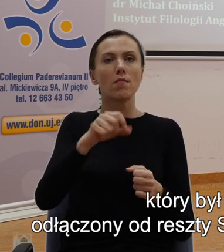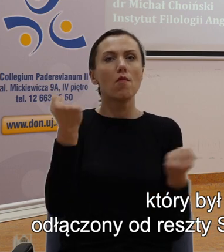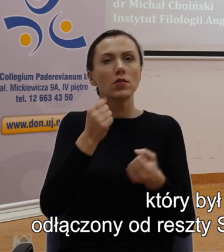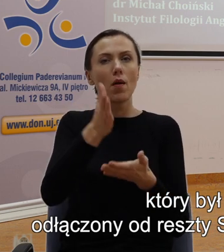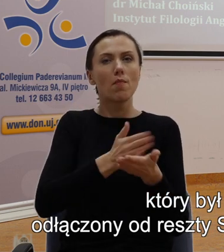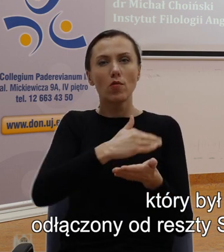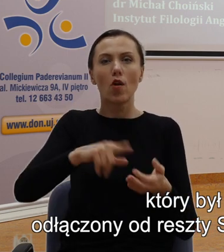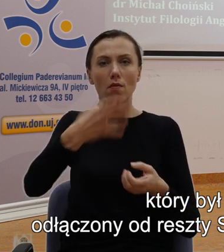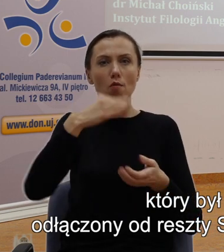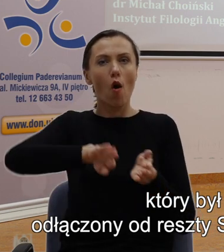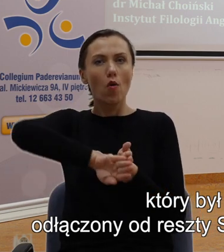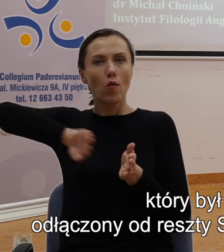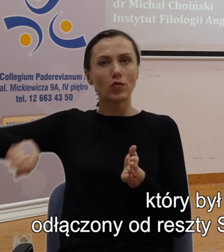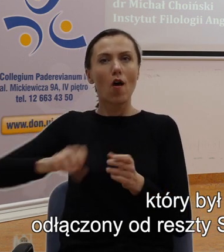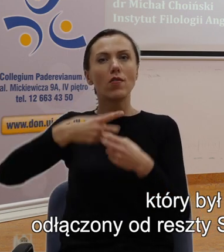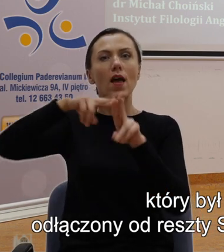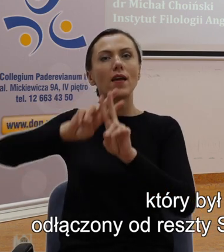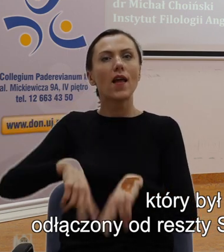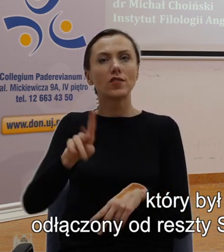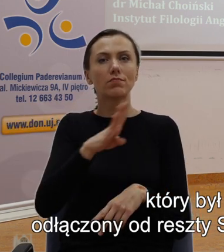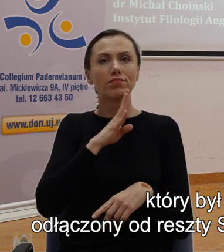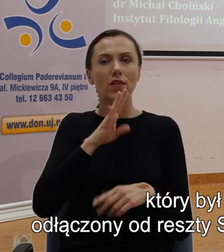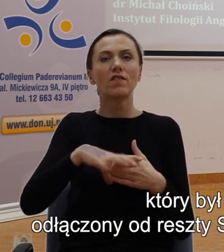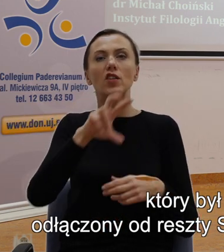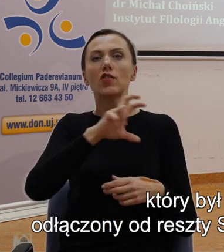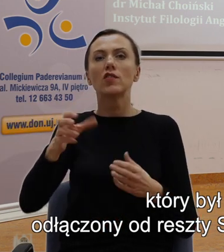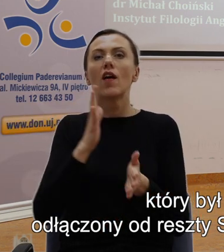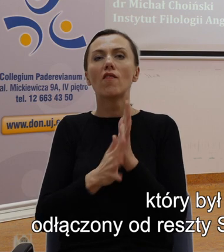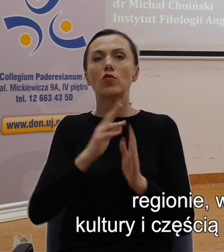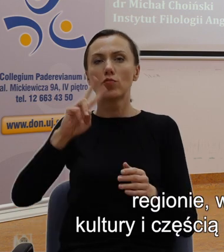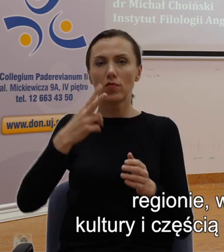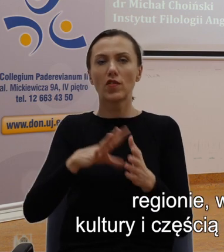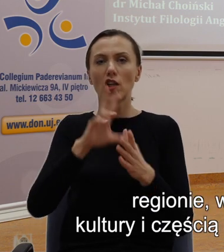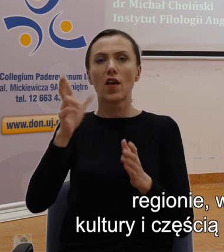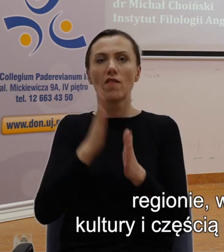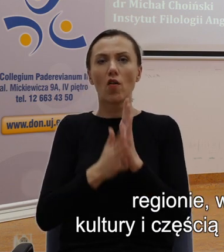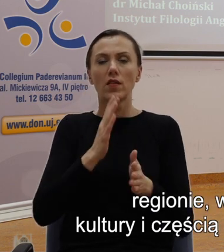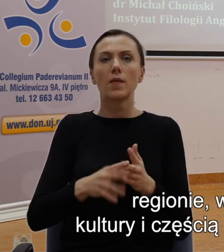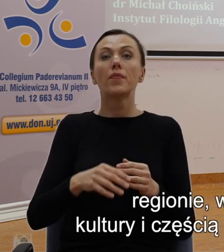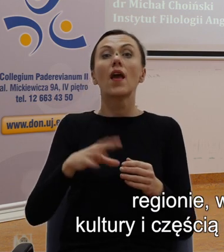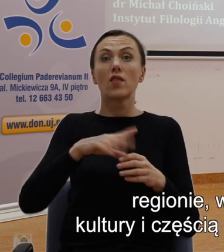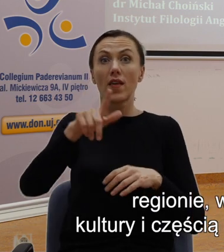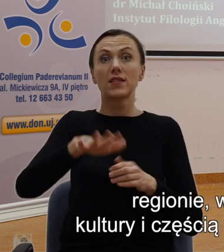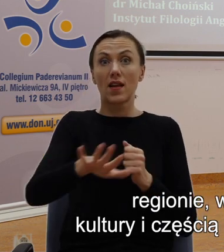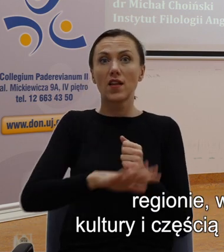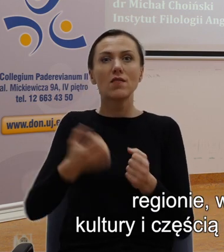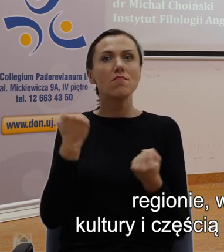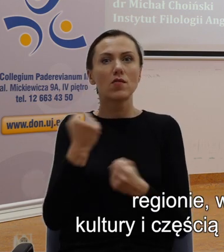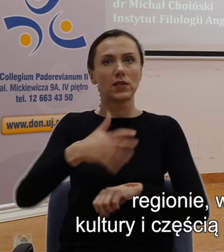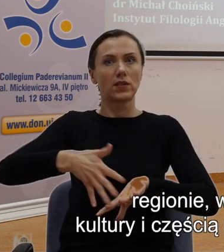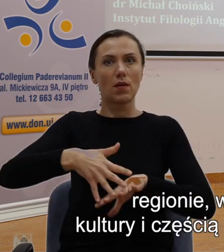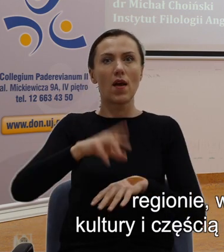regionie, który był odłączony od reszty Stanów Zjednoczonych w czasie wojny secesyjnej, regionie, w którym systemowy rasizm